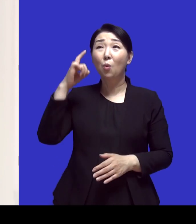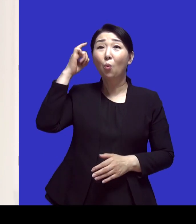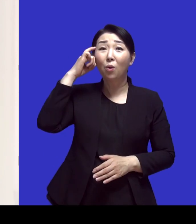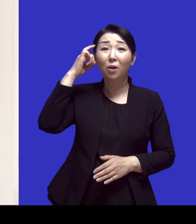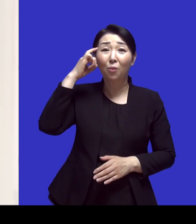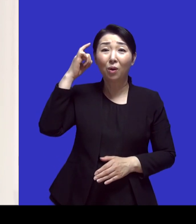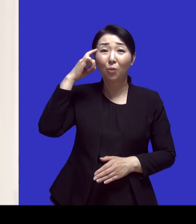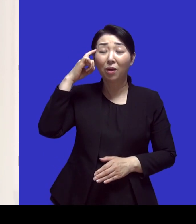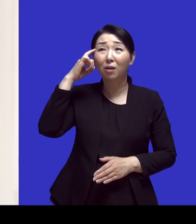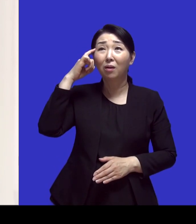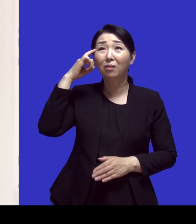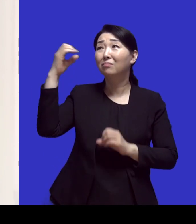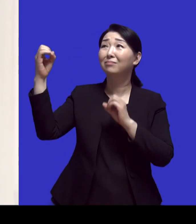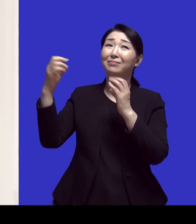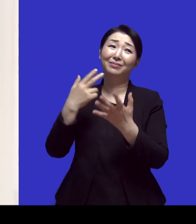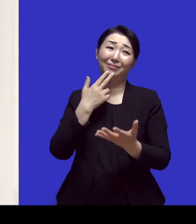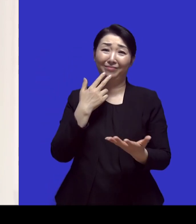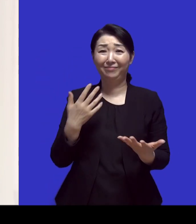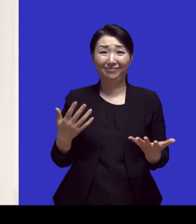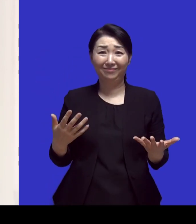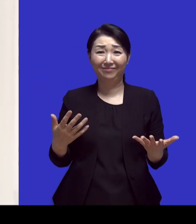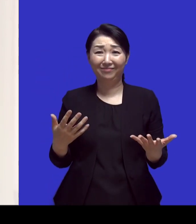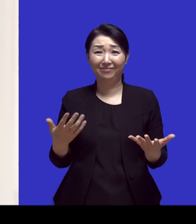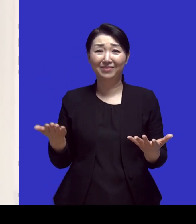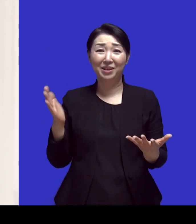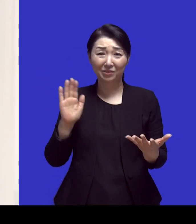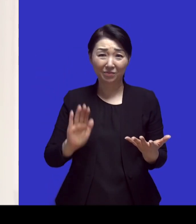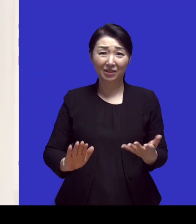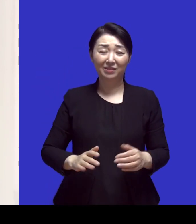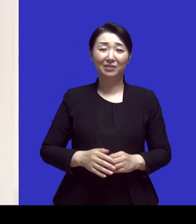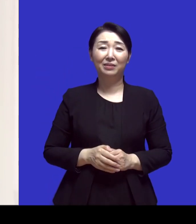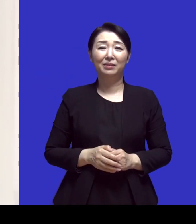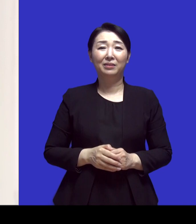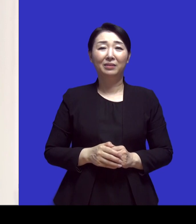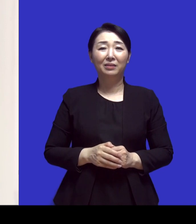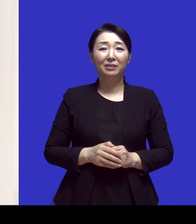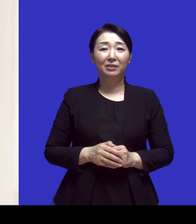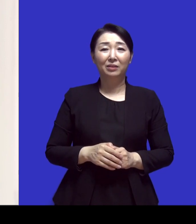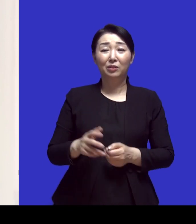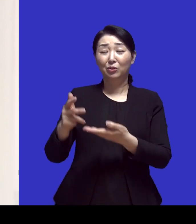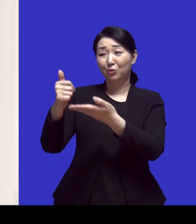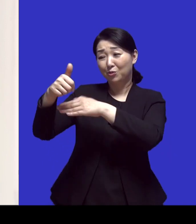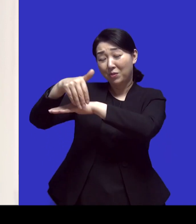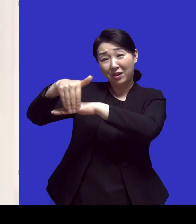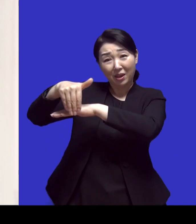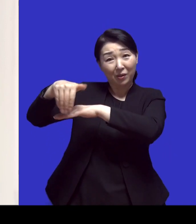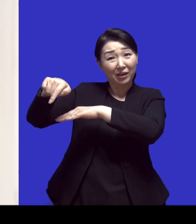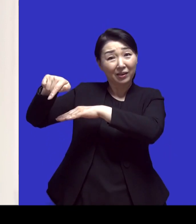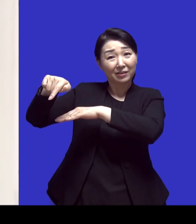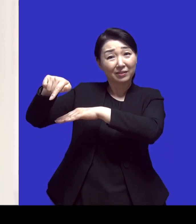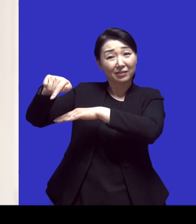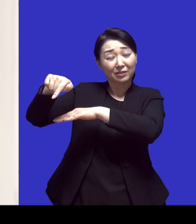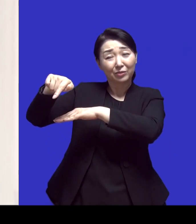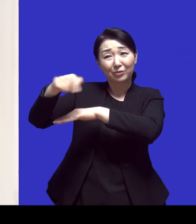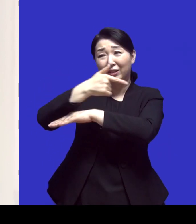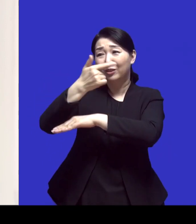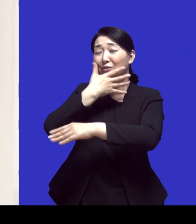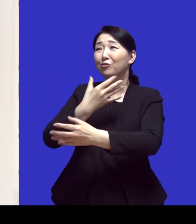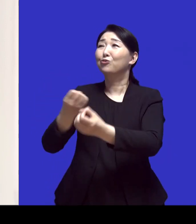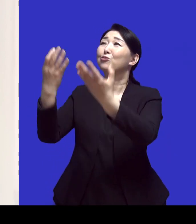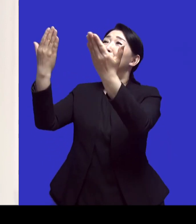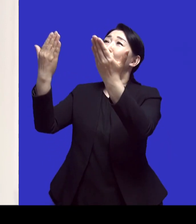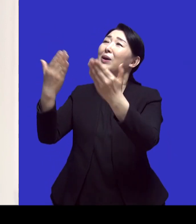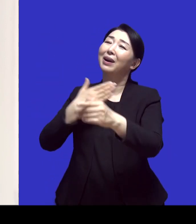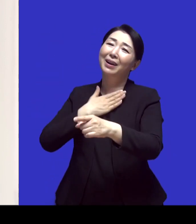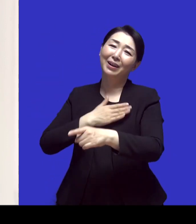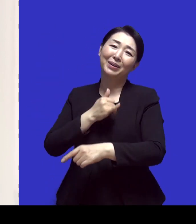질문에 답은 없는데 없죠 예 그렇지만 주님의 섭리 가운데서 저에게 주신 큰 축복이라는 것은